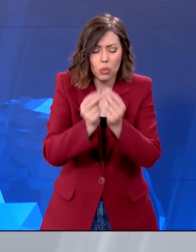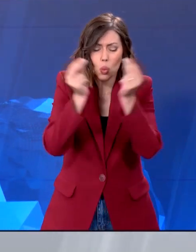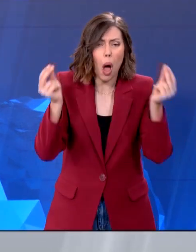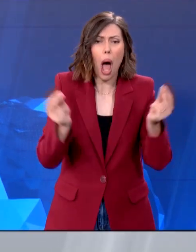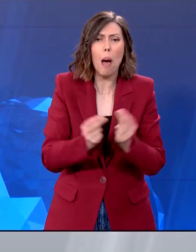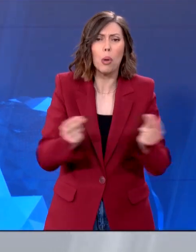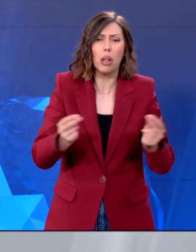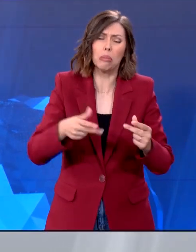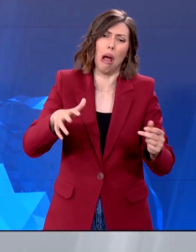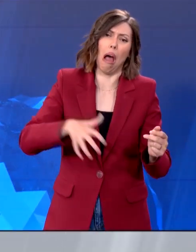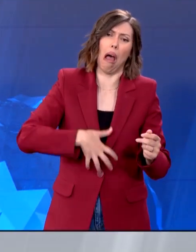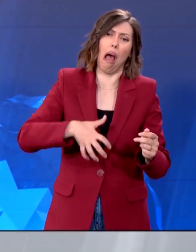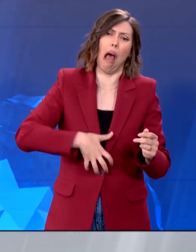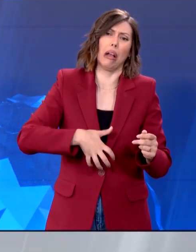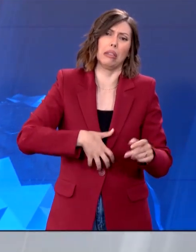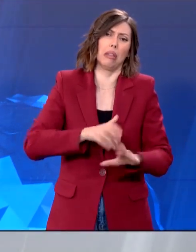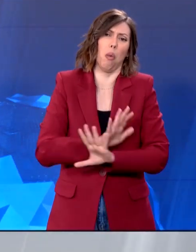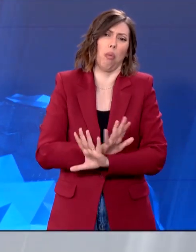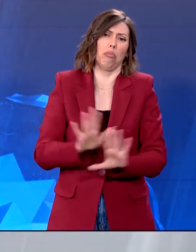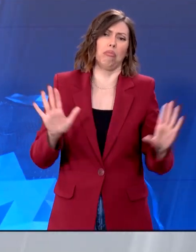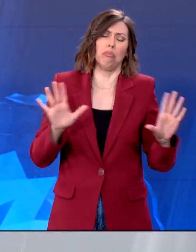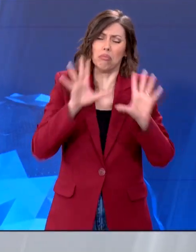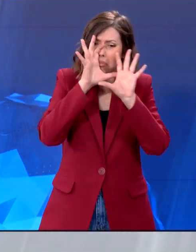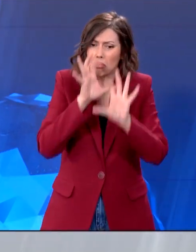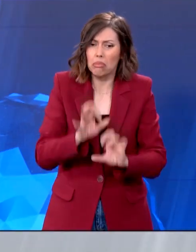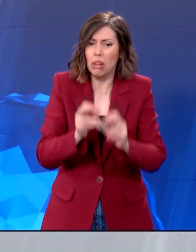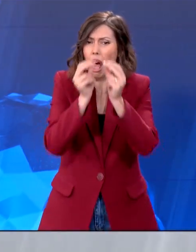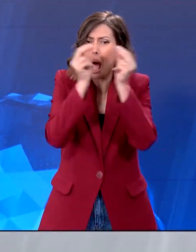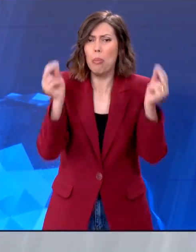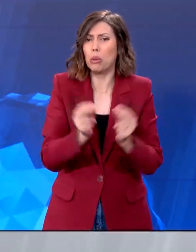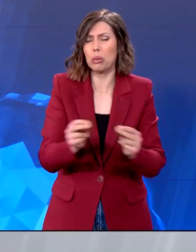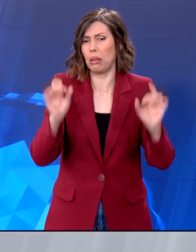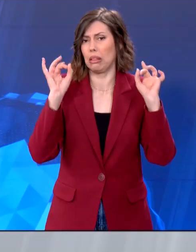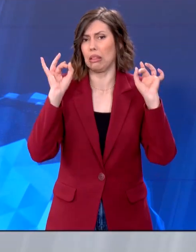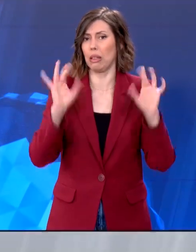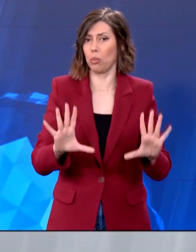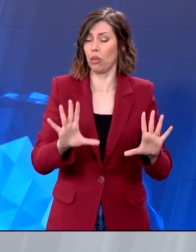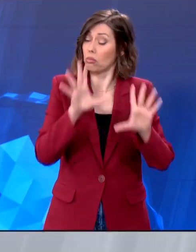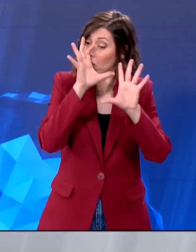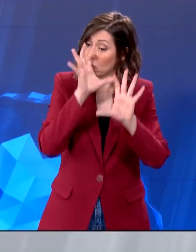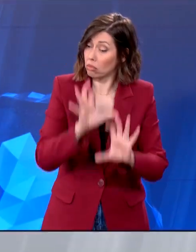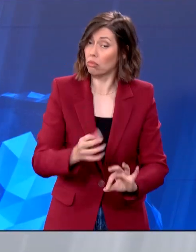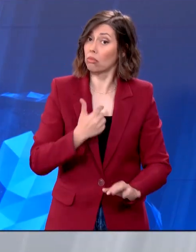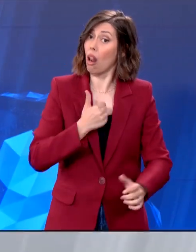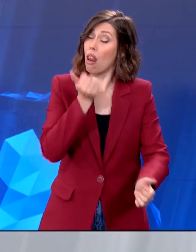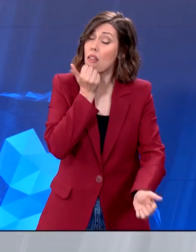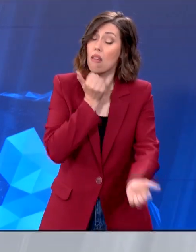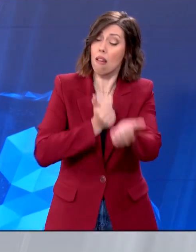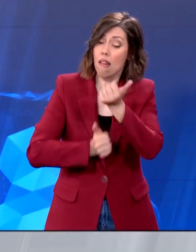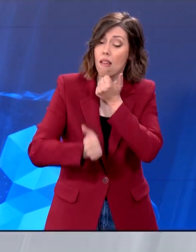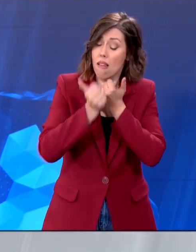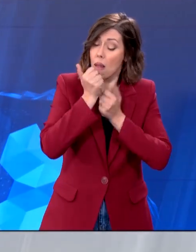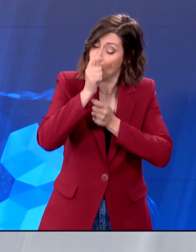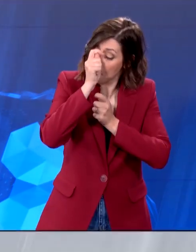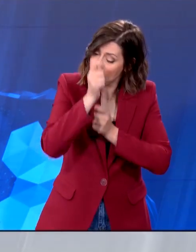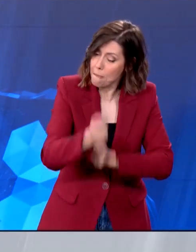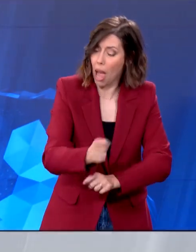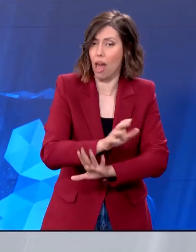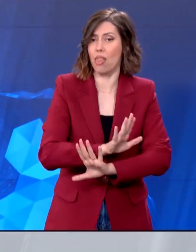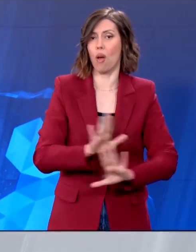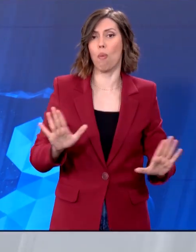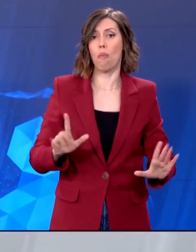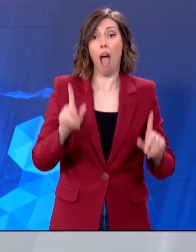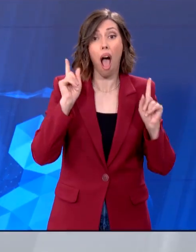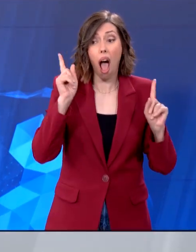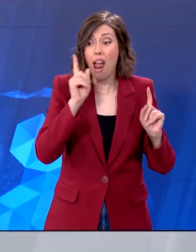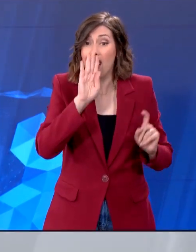θα ήταν ο τραγέλαφος. Γιατί μπορεί να έχω κάνει λάθη, αλλά υποκριτής δεν είμαι. Και το ίδιο απαιτώ και